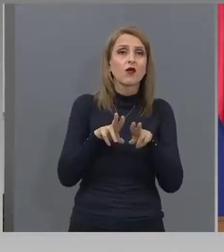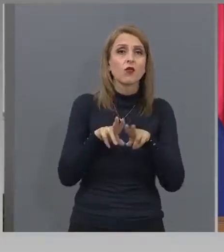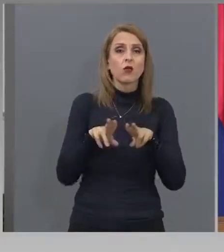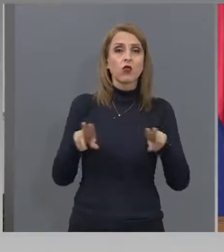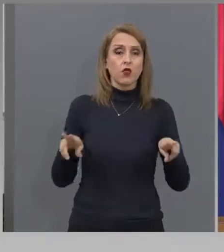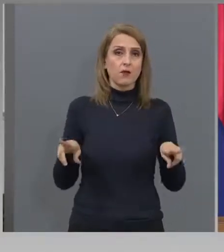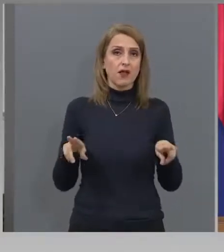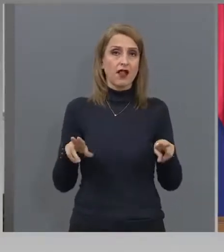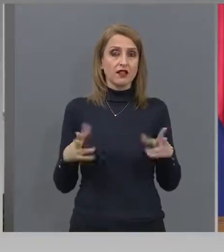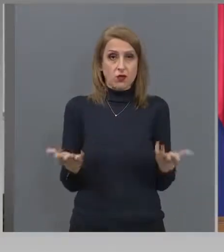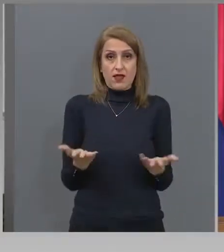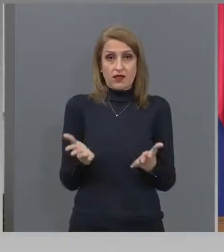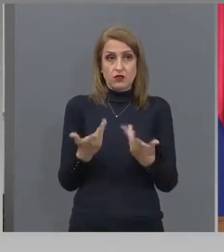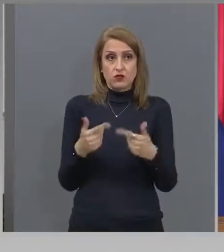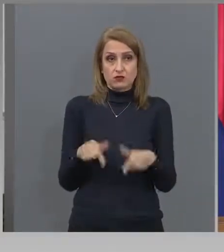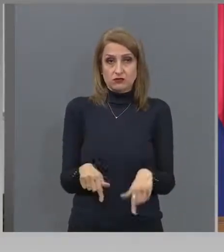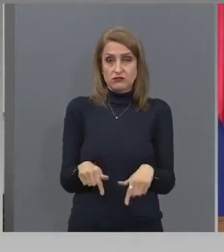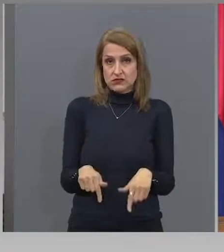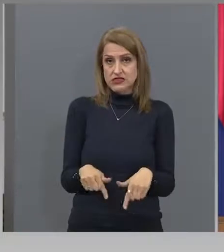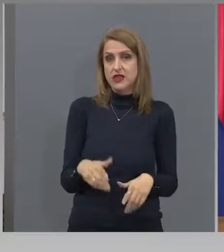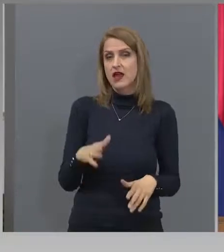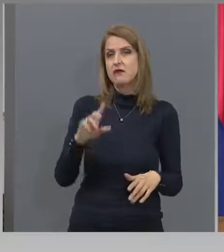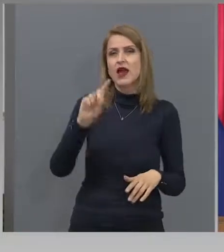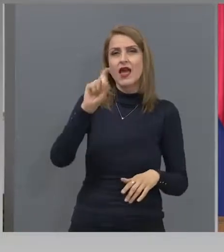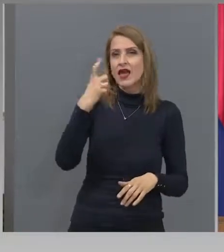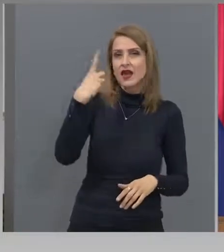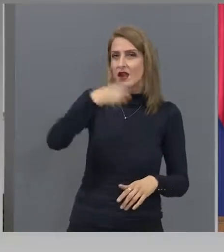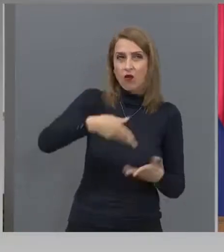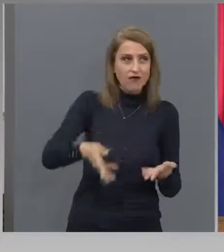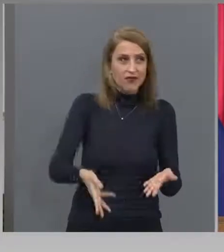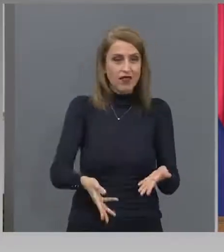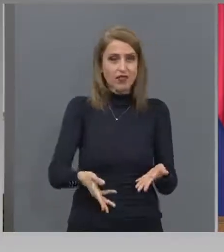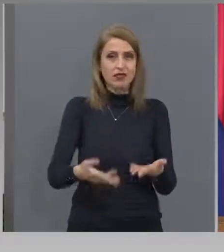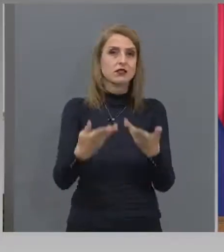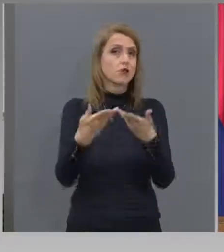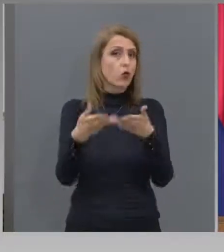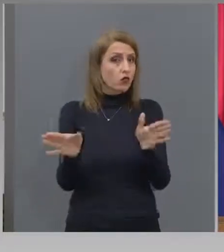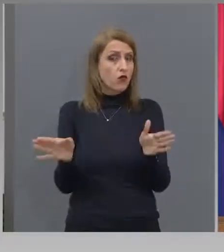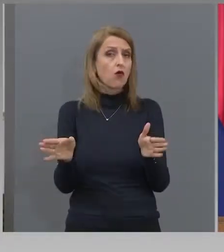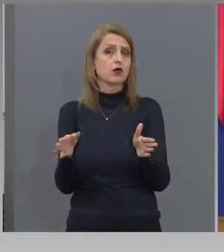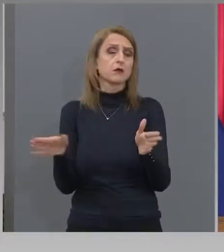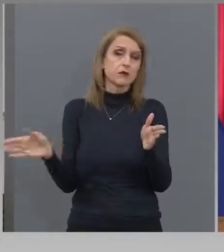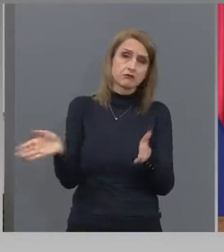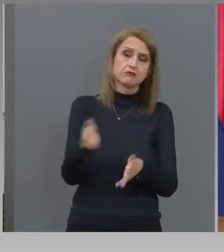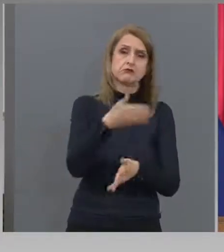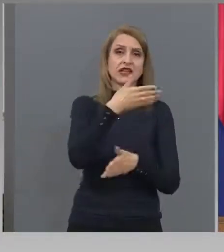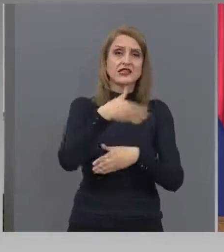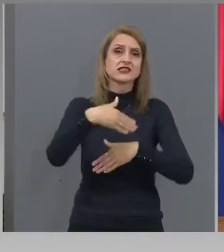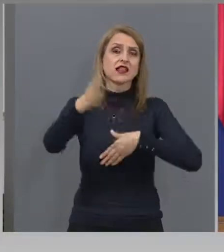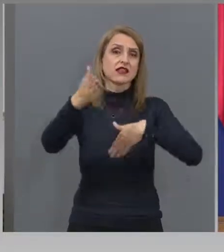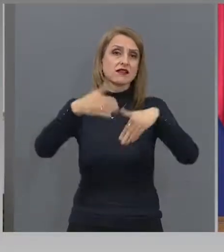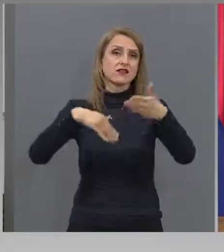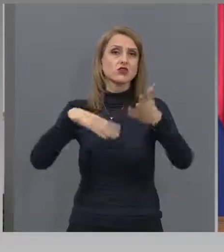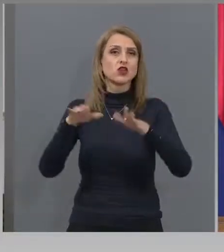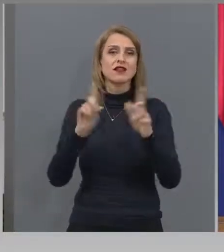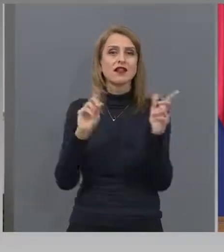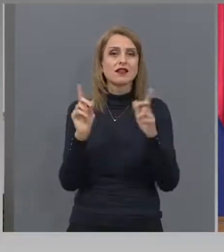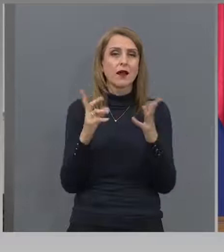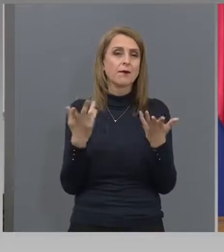Ето, дори и за Гергеовден отворихме да може да се движат, да не създаваме